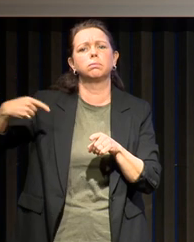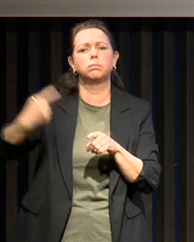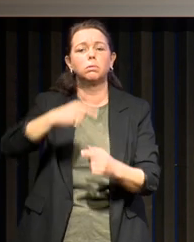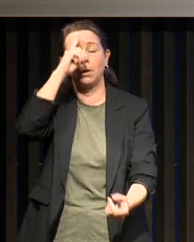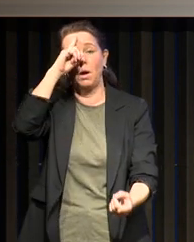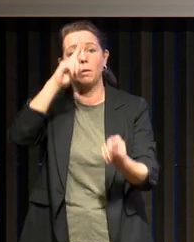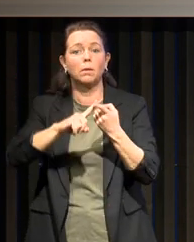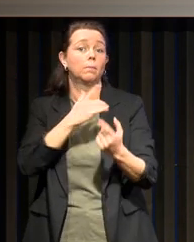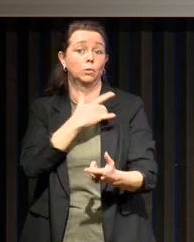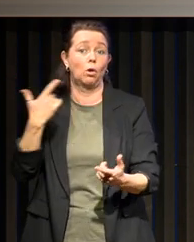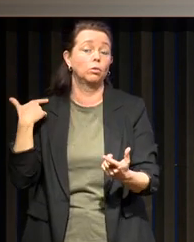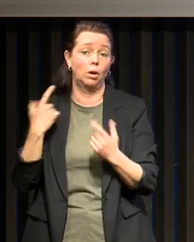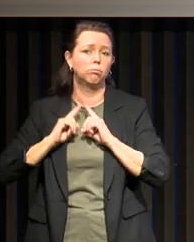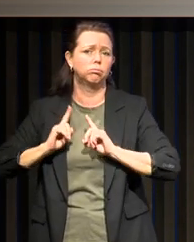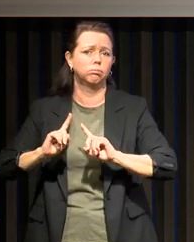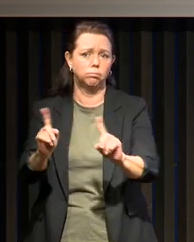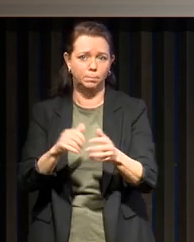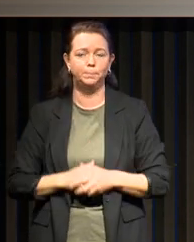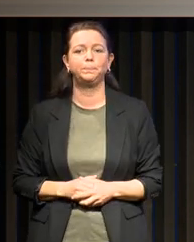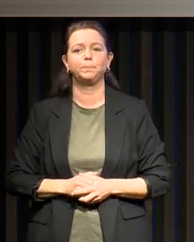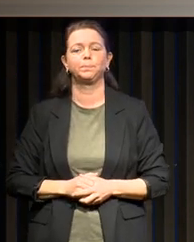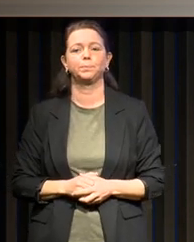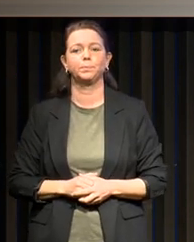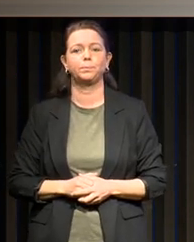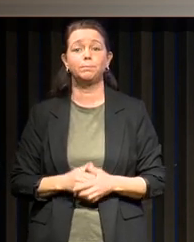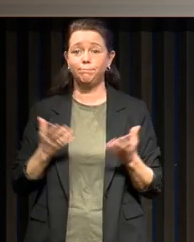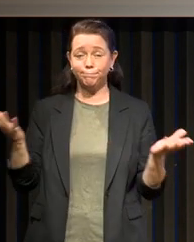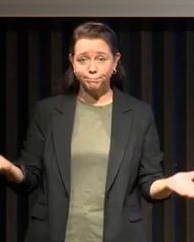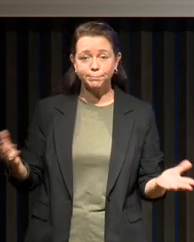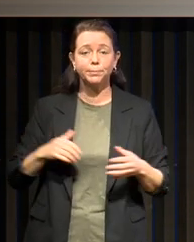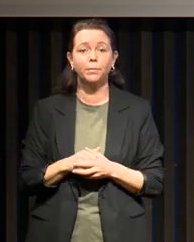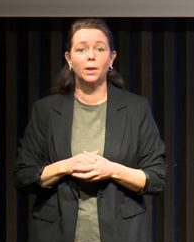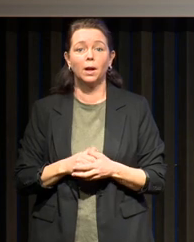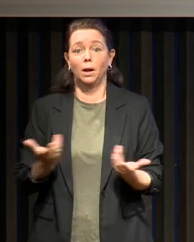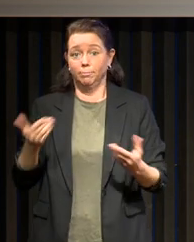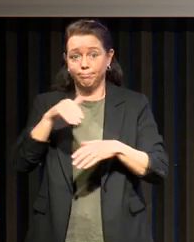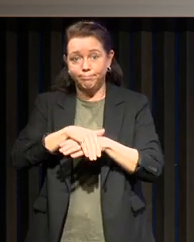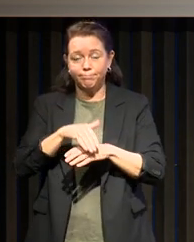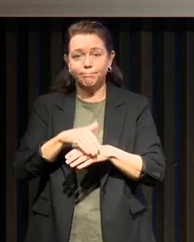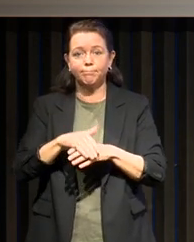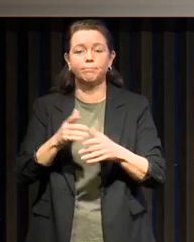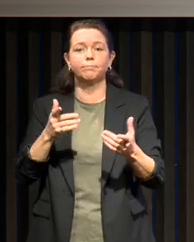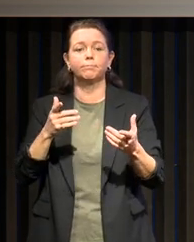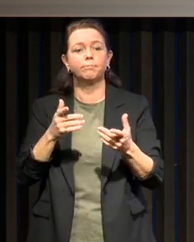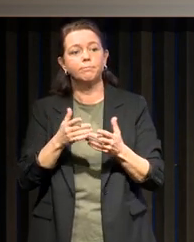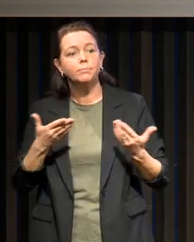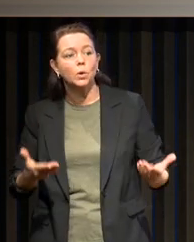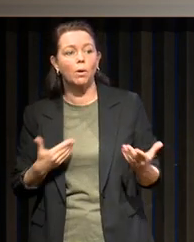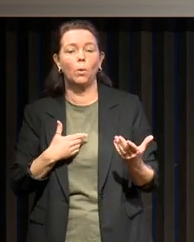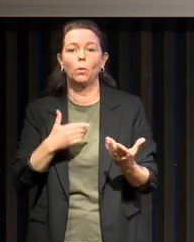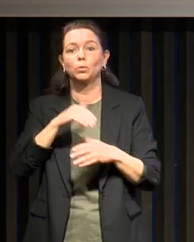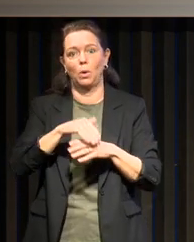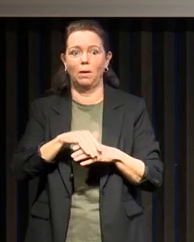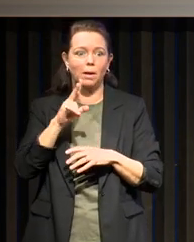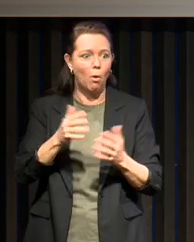du thème de la santé et notamment Caroline Perret. Donc aujourd'hui on va vous parler dans cette salle pour laquelle moi je suis